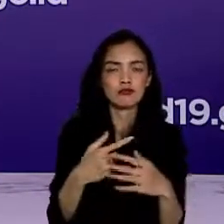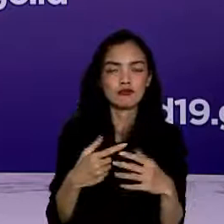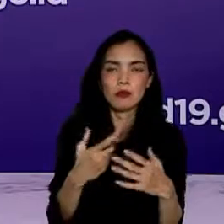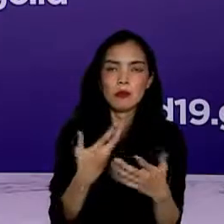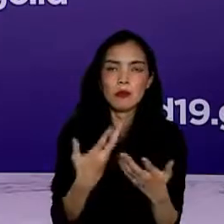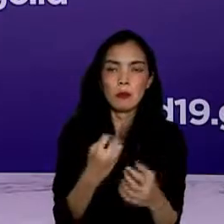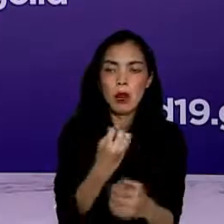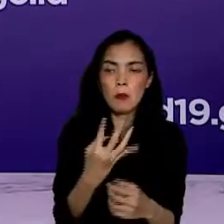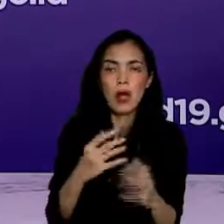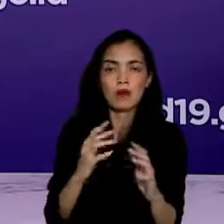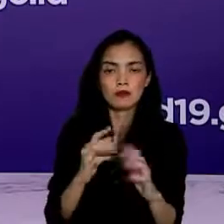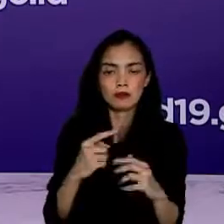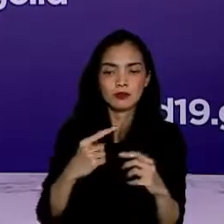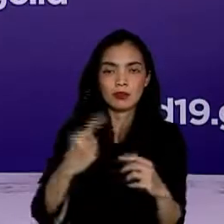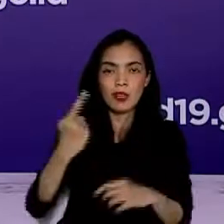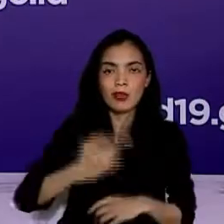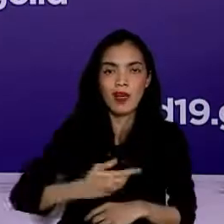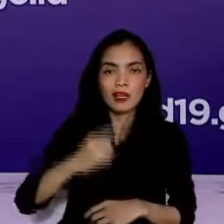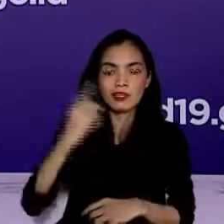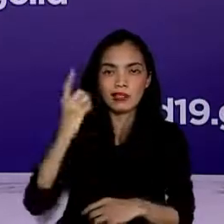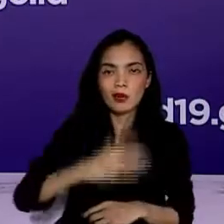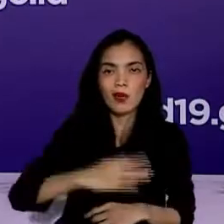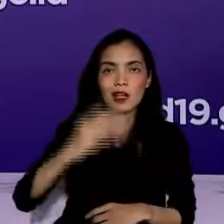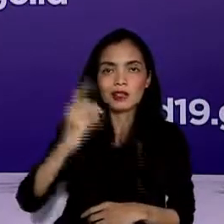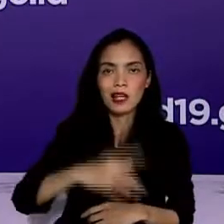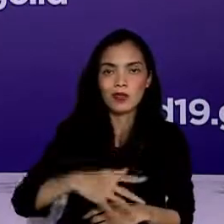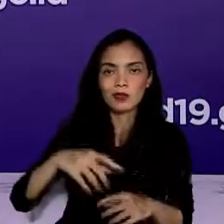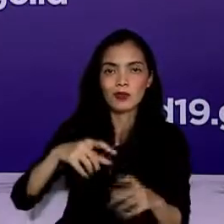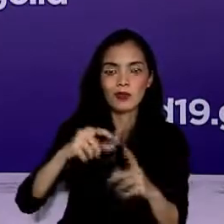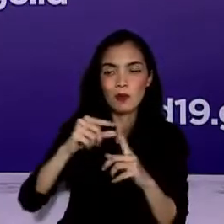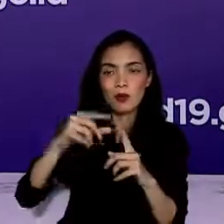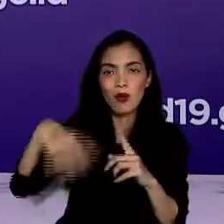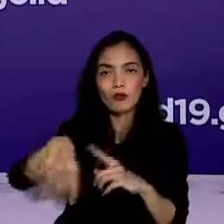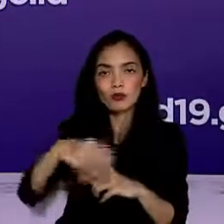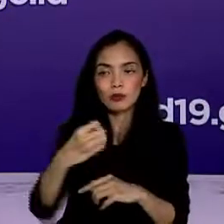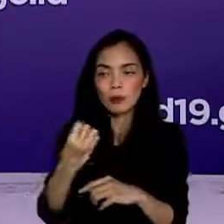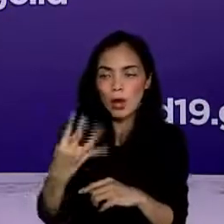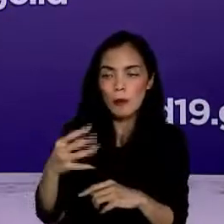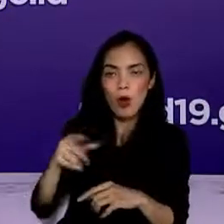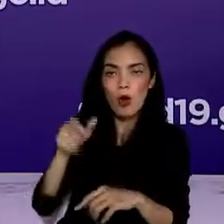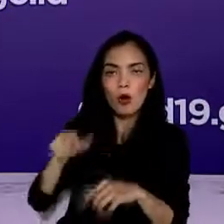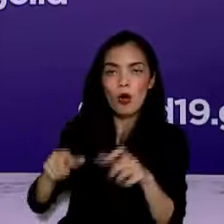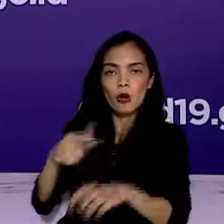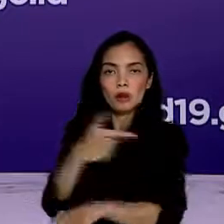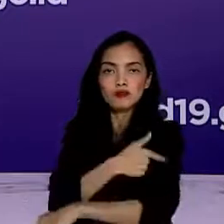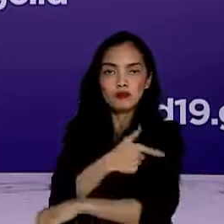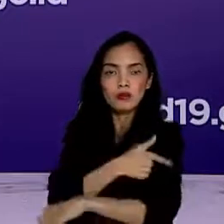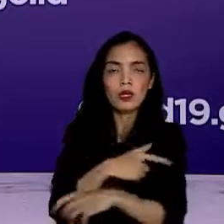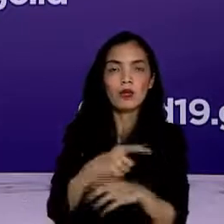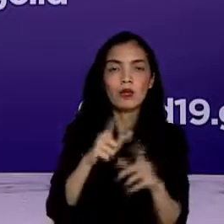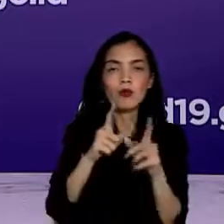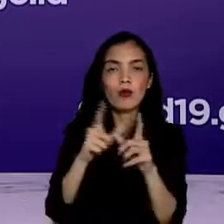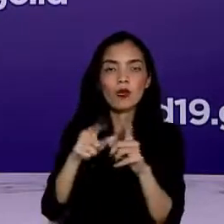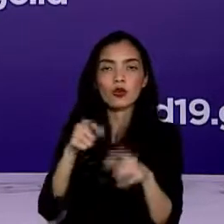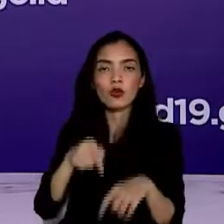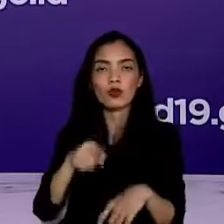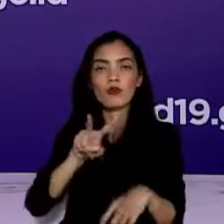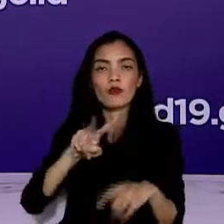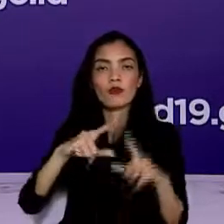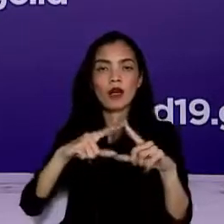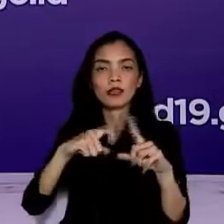waktu ke waktu, per subpopulasi, dan per provinsi di www.vaksin